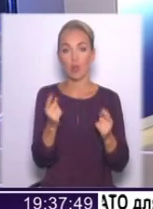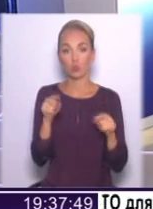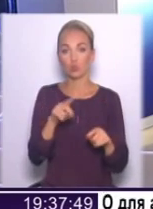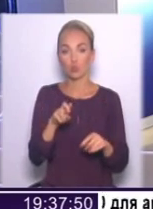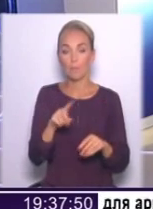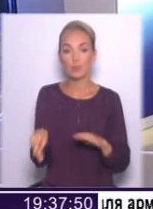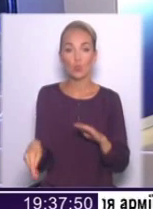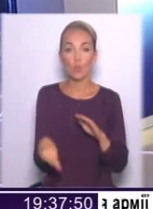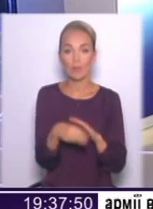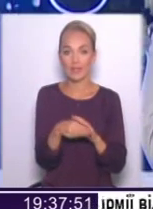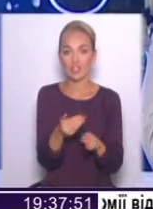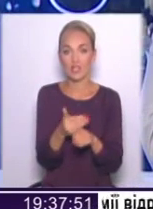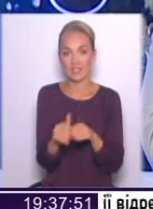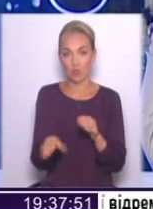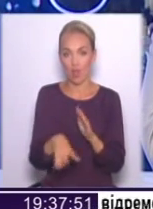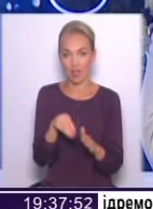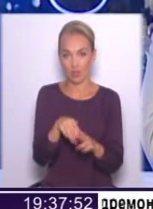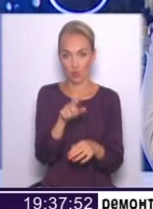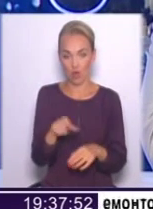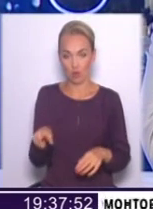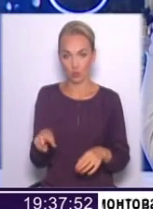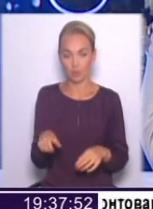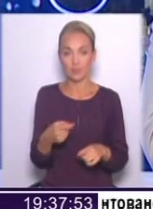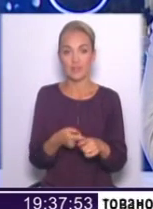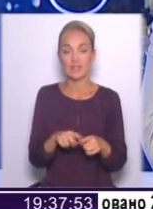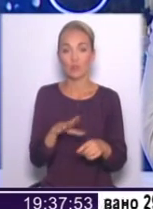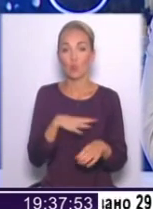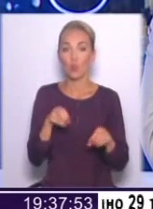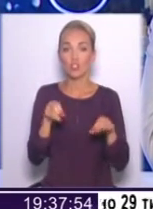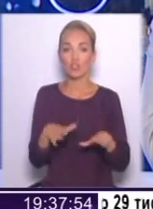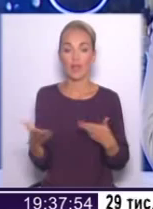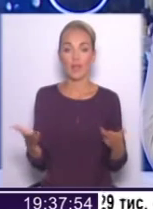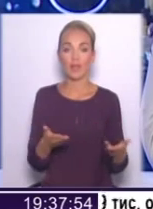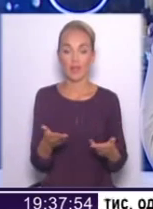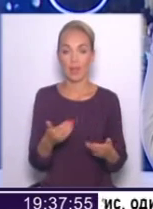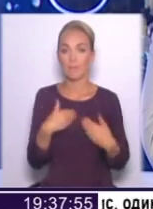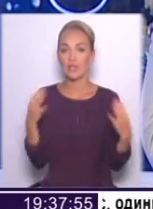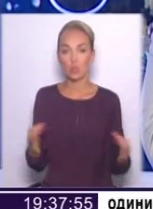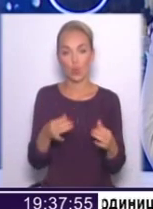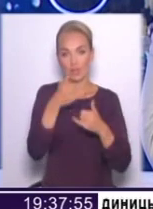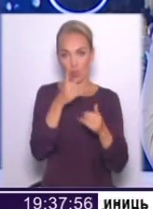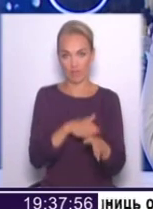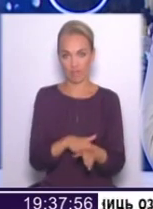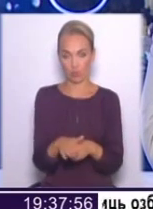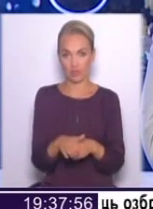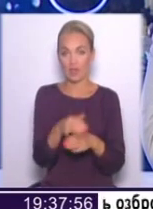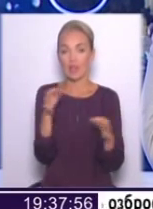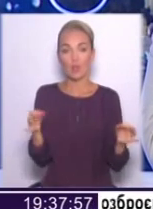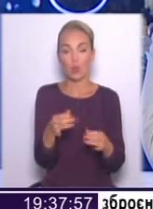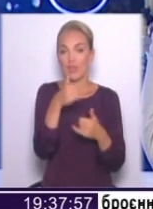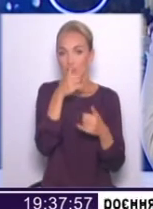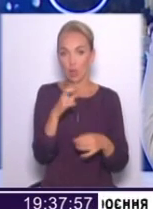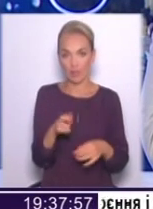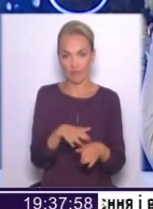частину електората на той момент. І, на жаль, це було популістичне рішення, яке ми ніколи не могли виконати, ми ніколи не змогли б